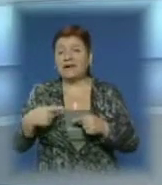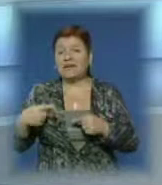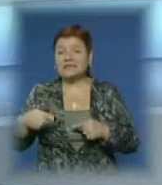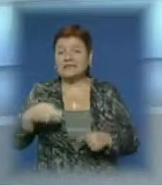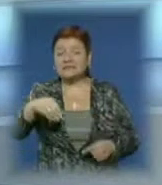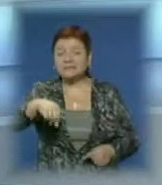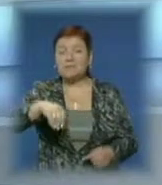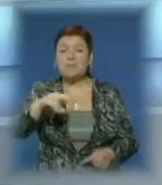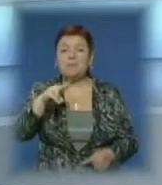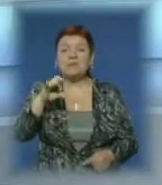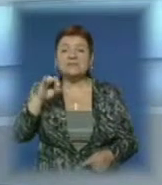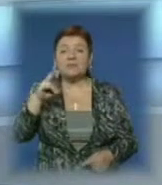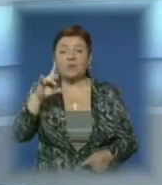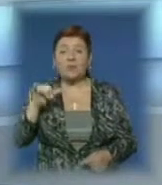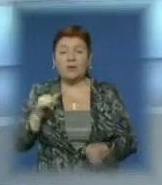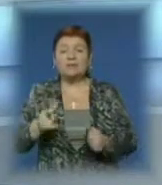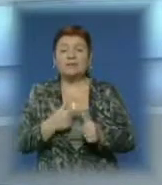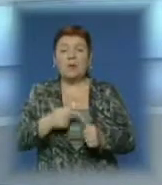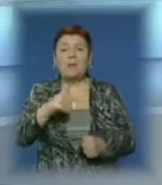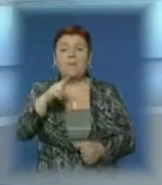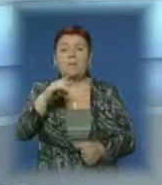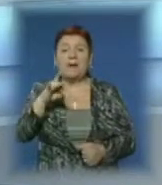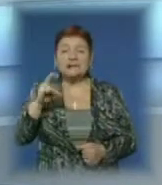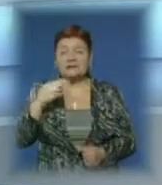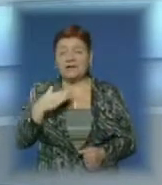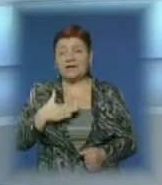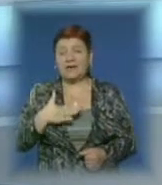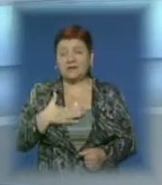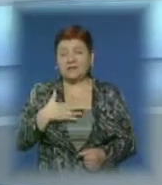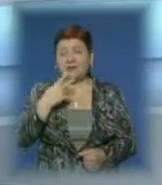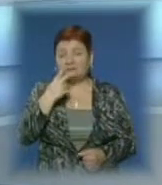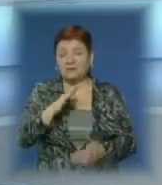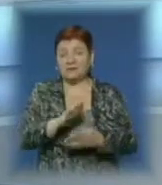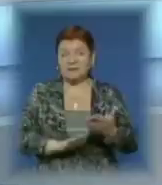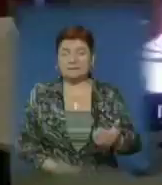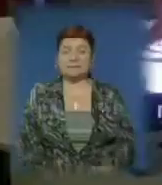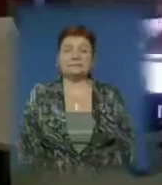піску. Останню роботу під назвою «Пасічник» бачила і наша Мирослава Куруц.